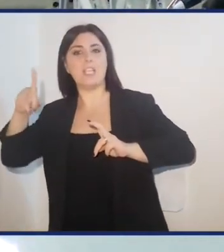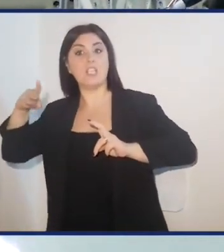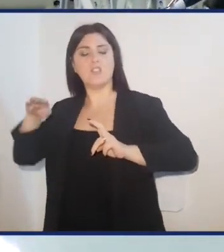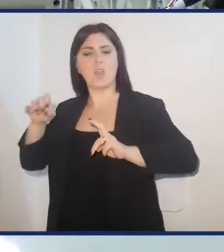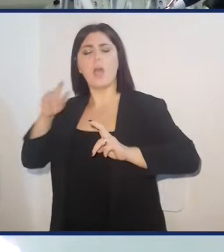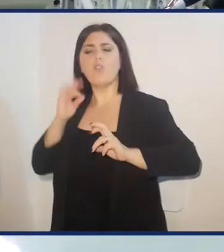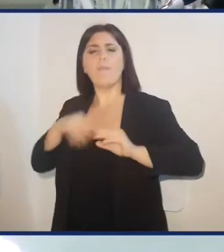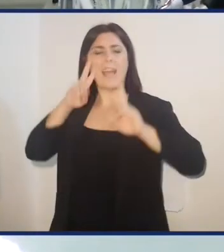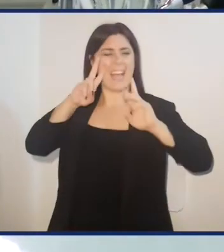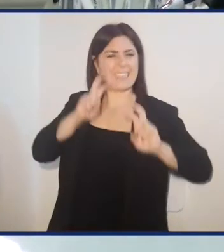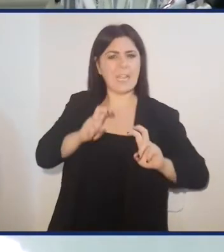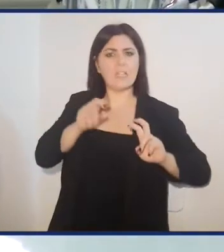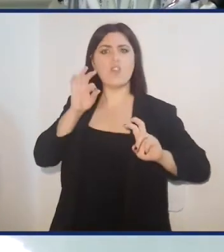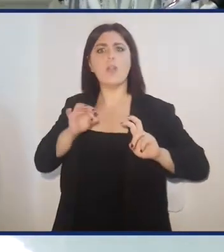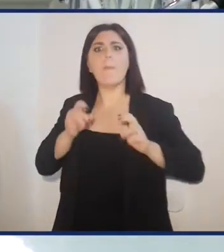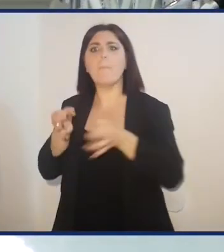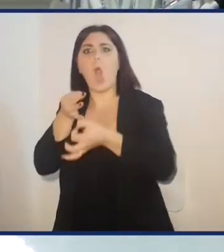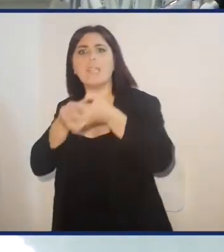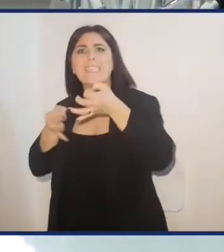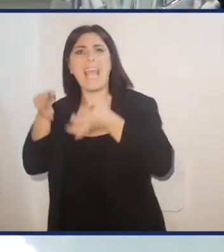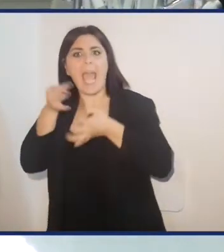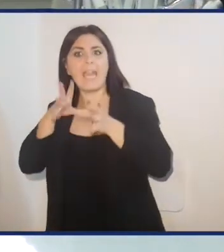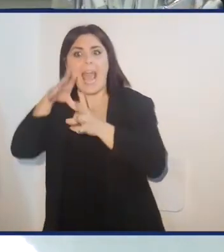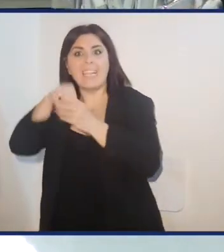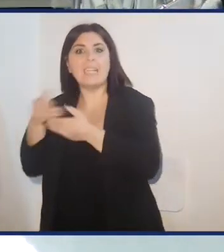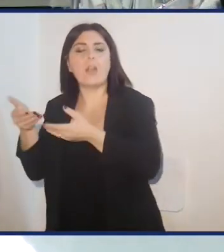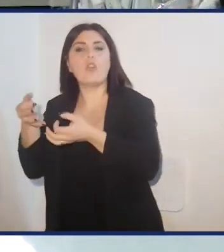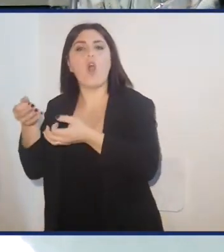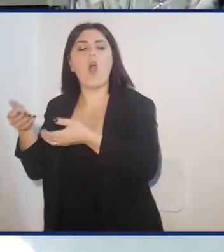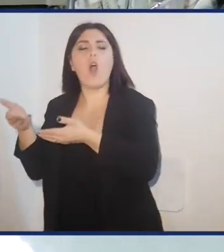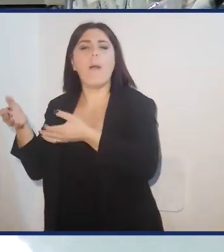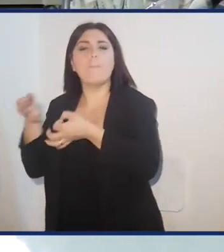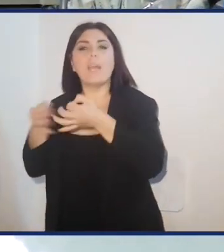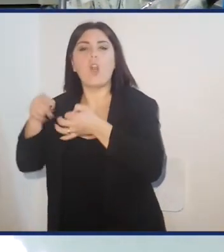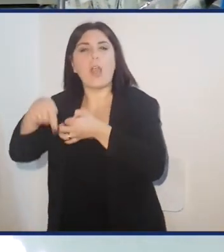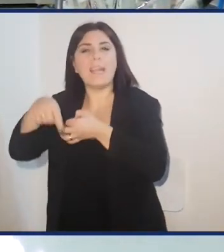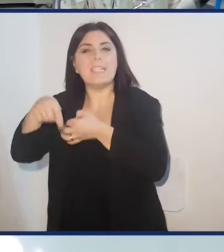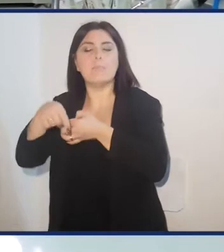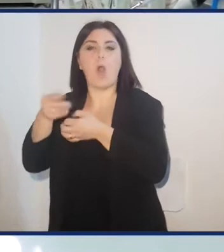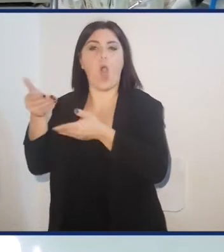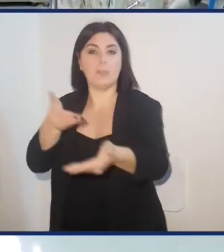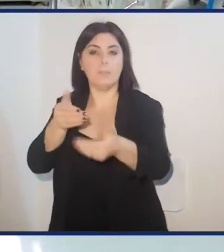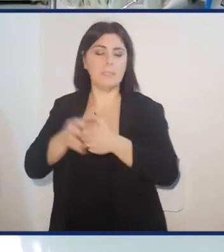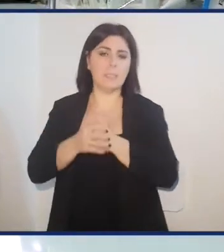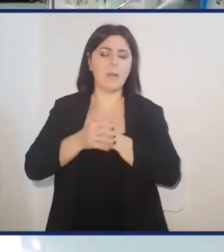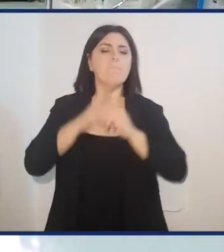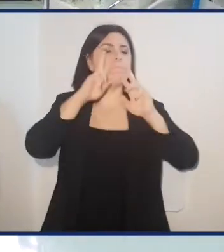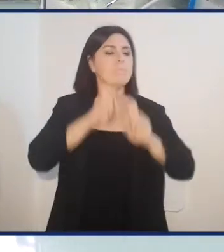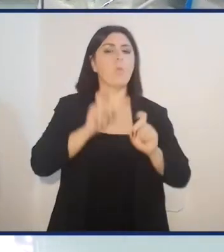analizziamo l'espressione proteica all'interno dell'organismo ospite, si procederà con